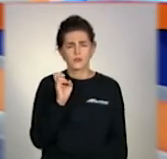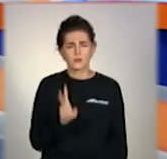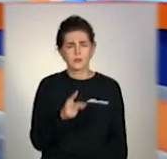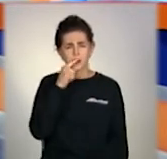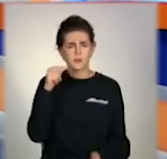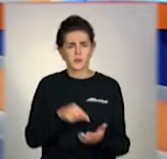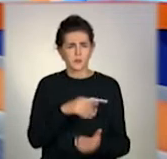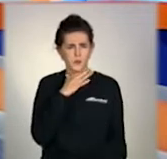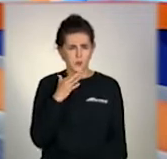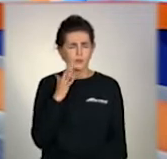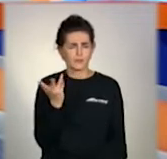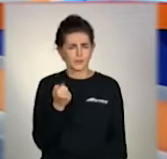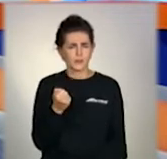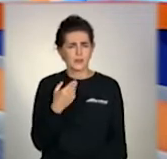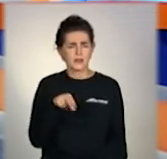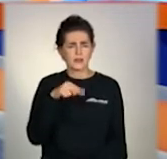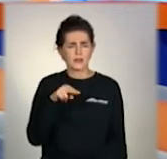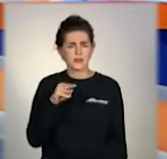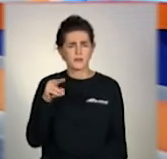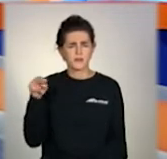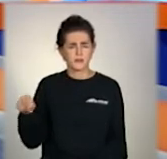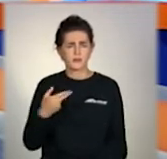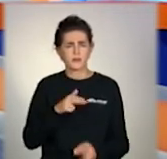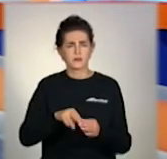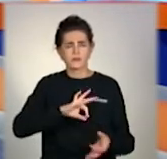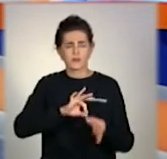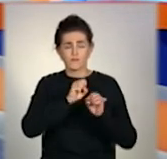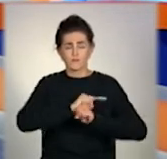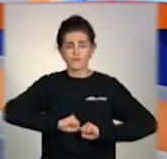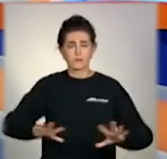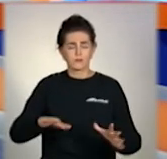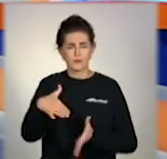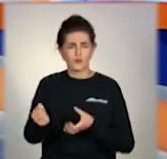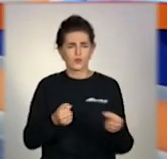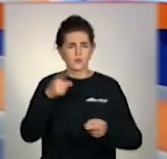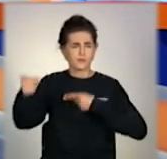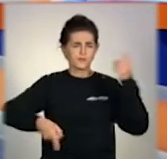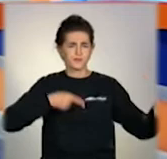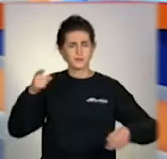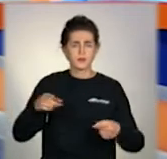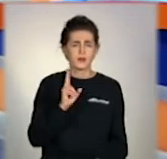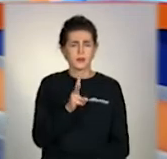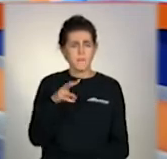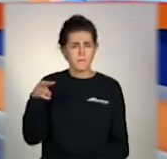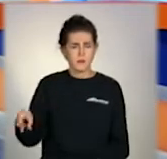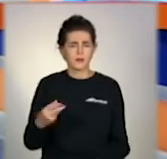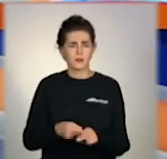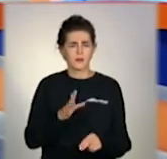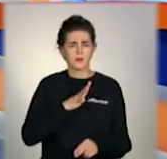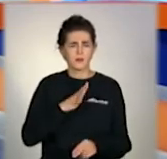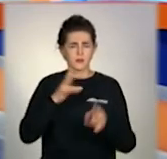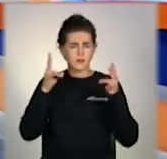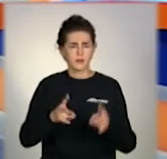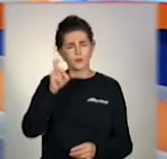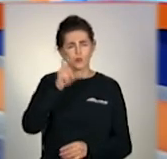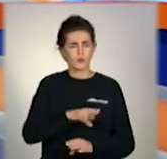низка ДТП. Шматки склата кузова розліталися на декілька кілометрів. В автотрощах минулося без